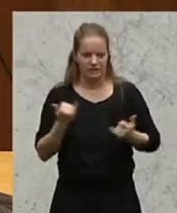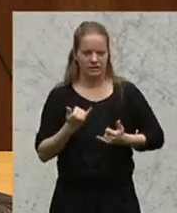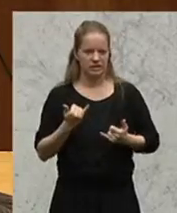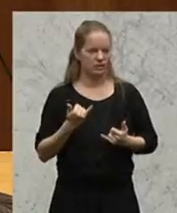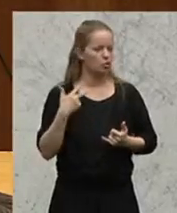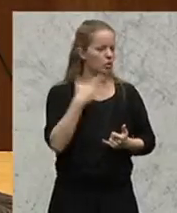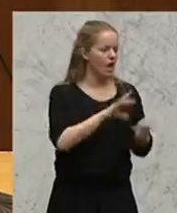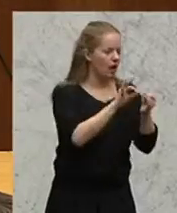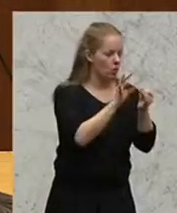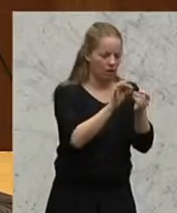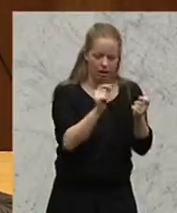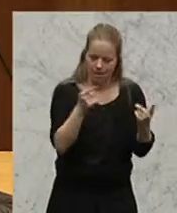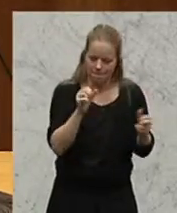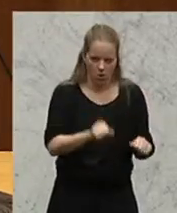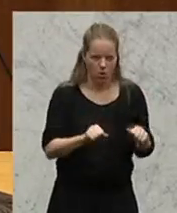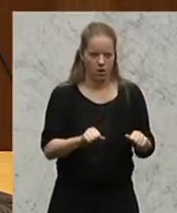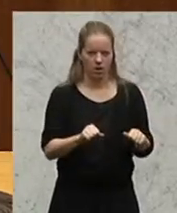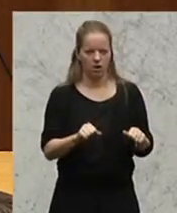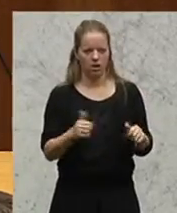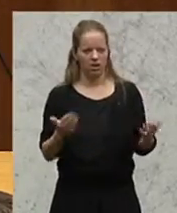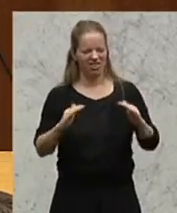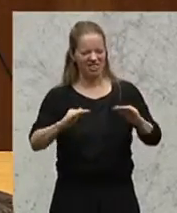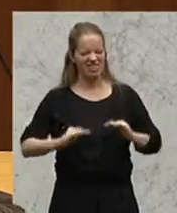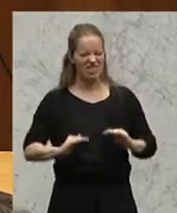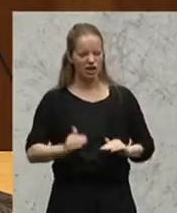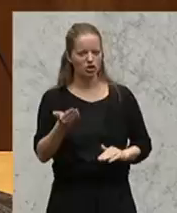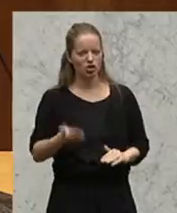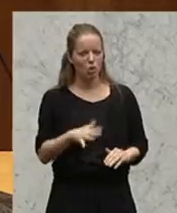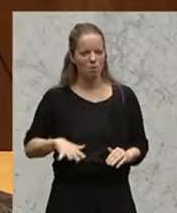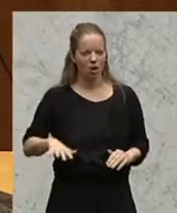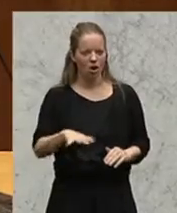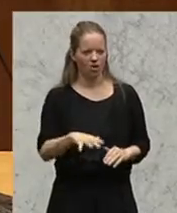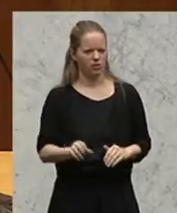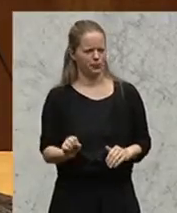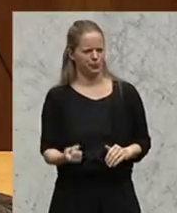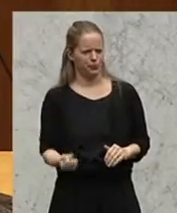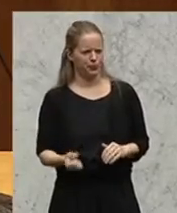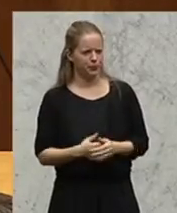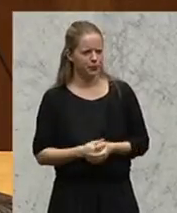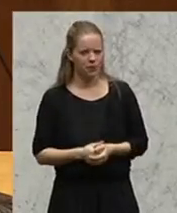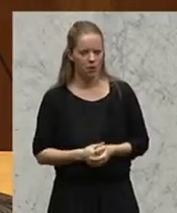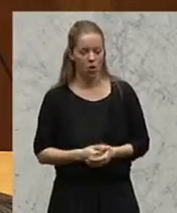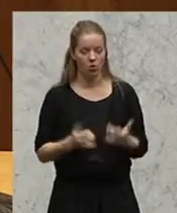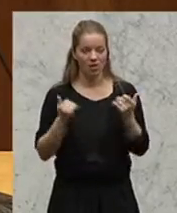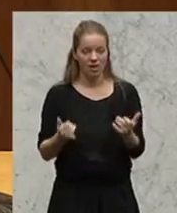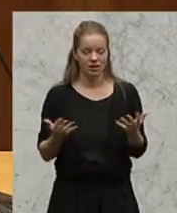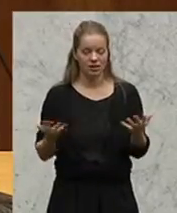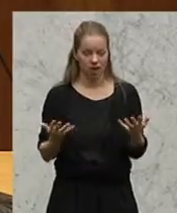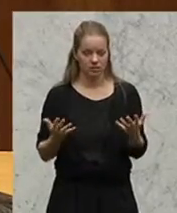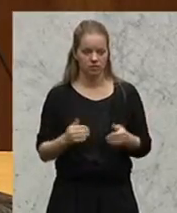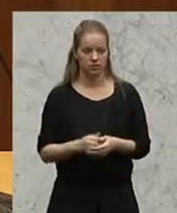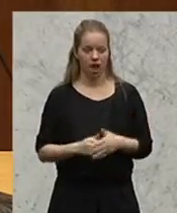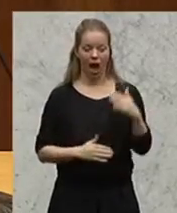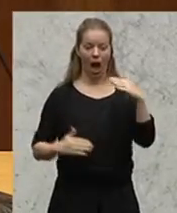Kontakte zu haben und das alles in einer Niedrigstlohnbranche. Und jetzt verschieben Sie den